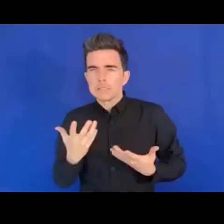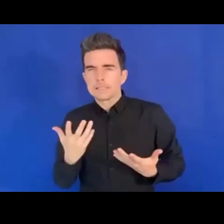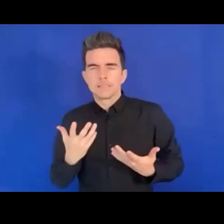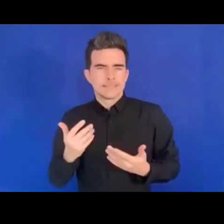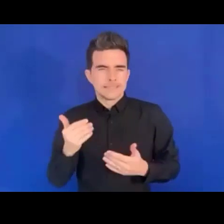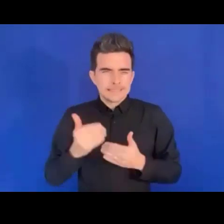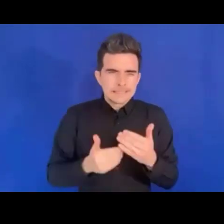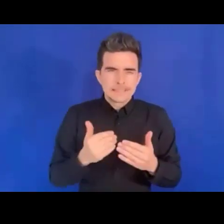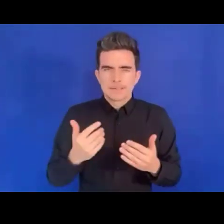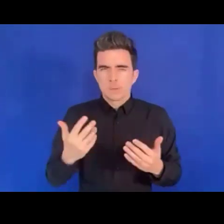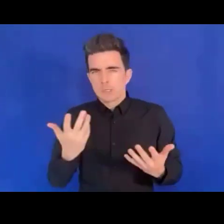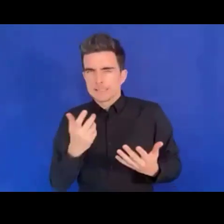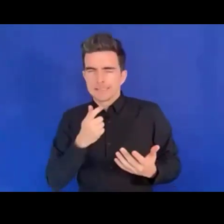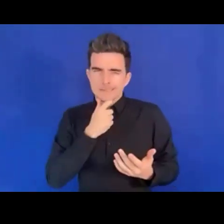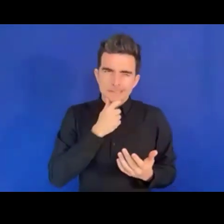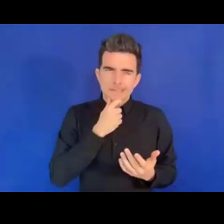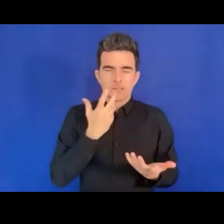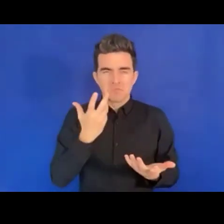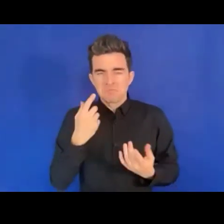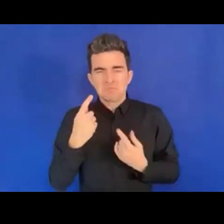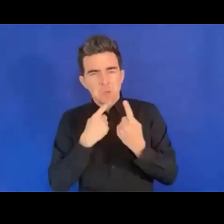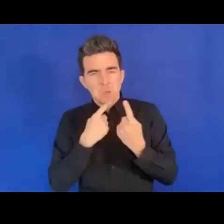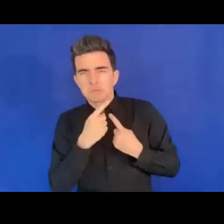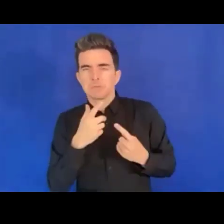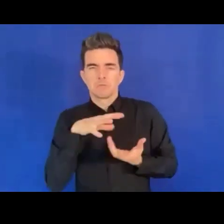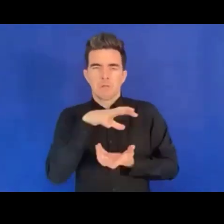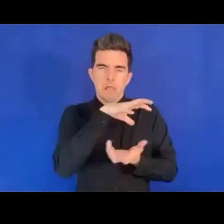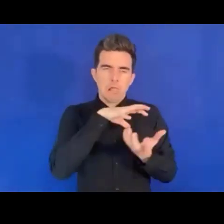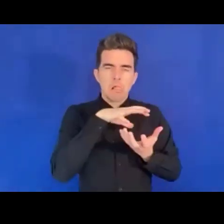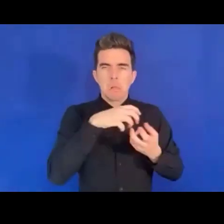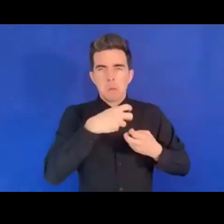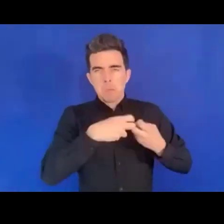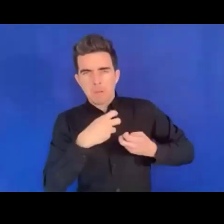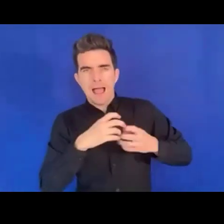et des personnes handicapées. C'est vrai.